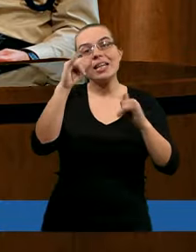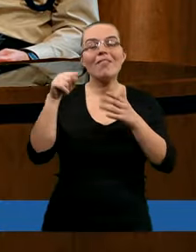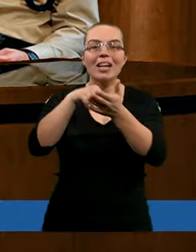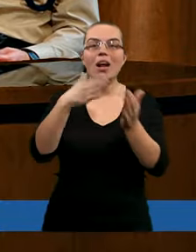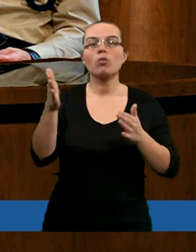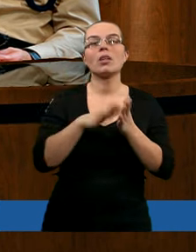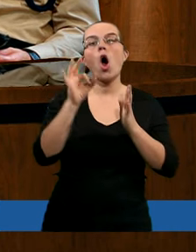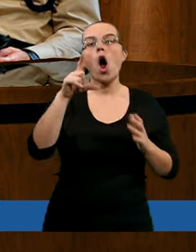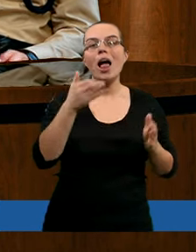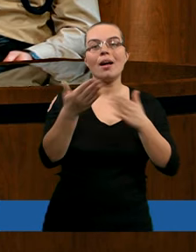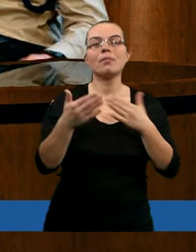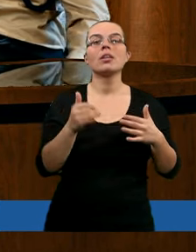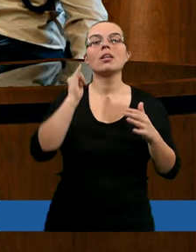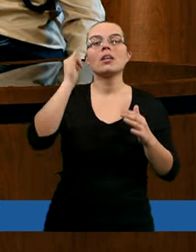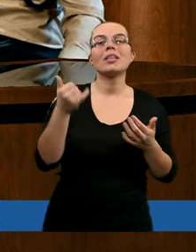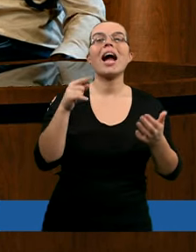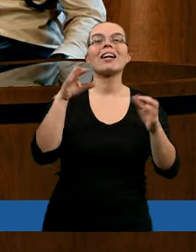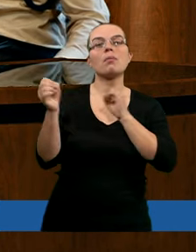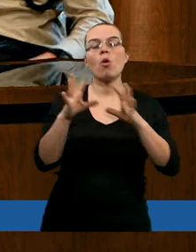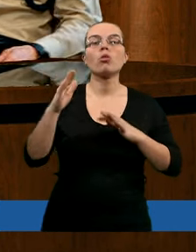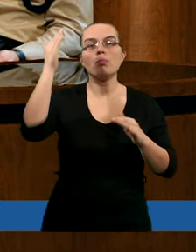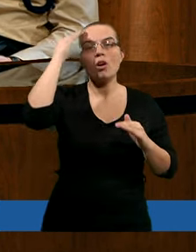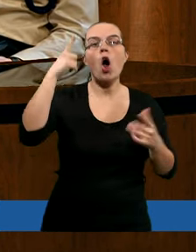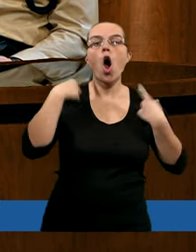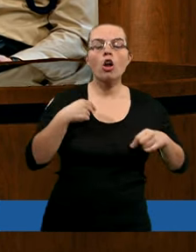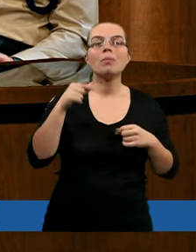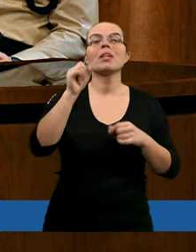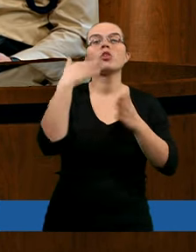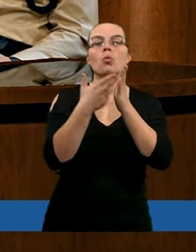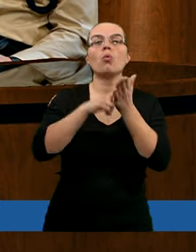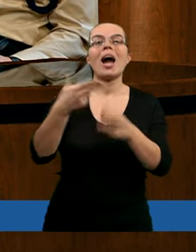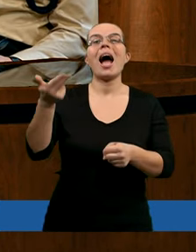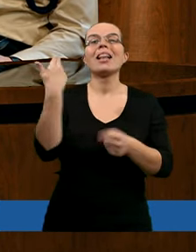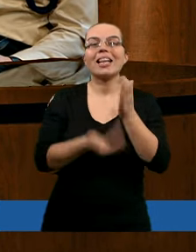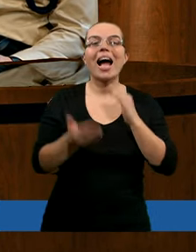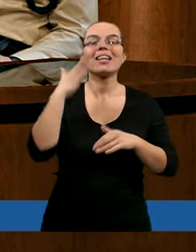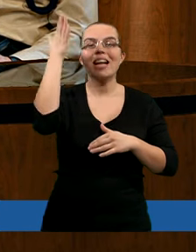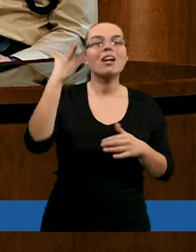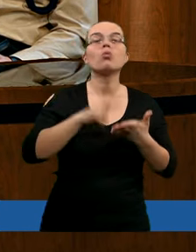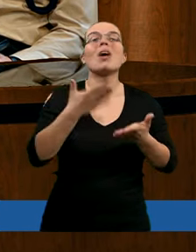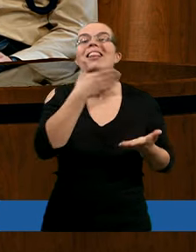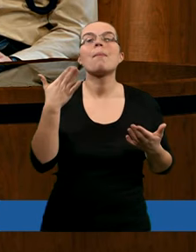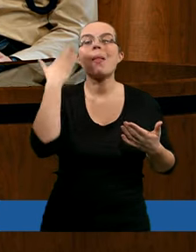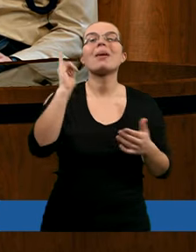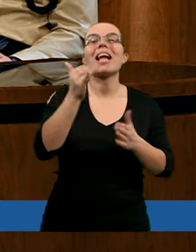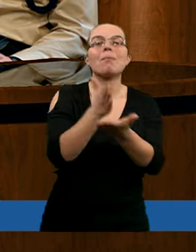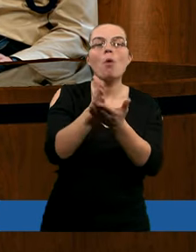Do czego wskazówki? W jaki sposób rozmawiać z osobą, która traci nadzieję, która wydaje się, że nie ma nadziei?